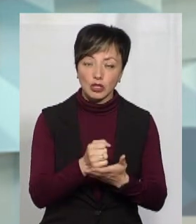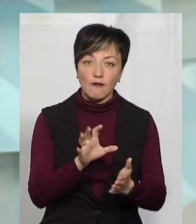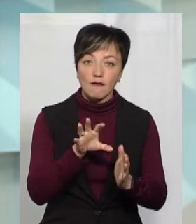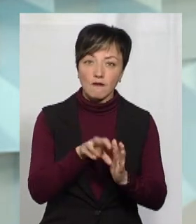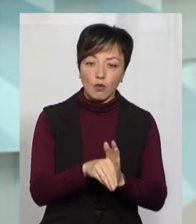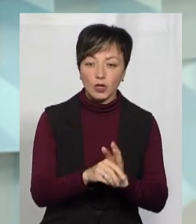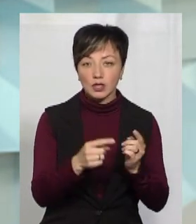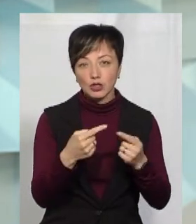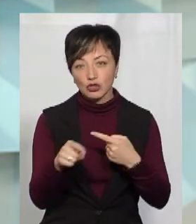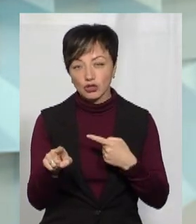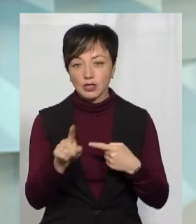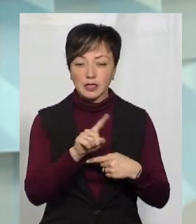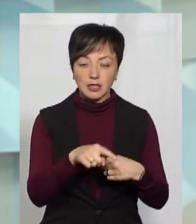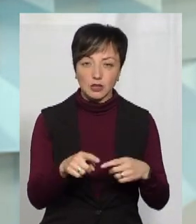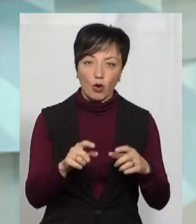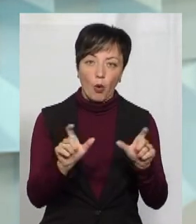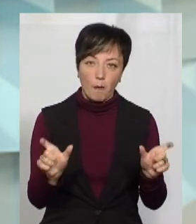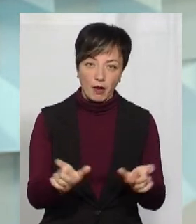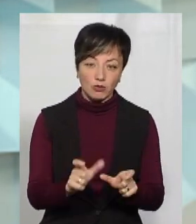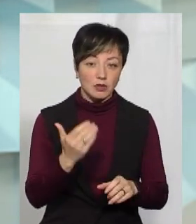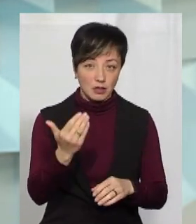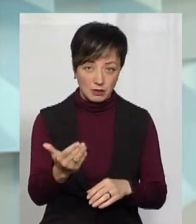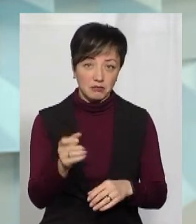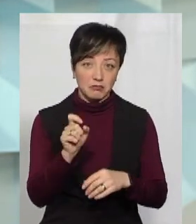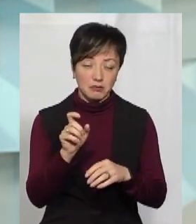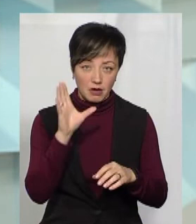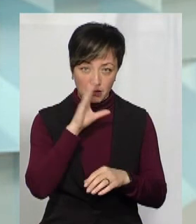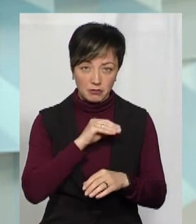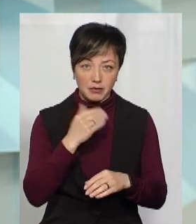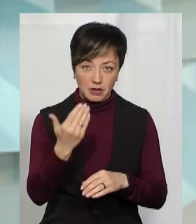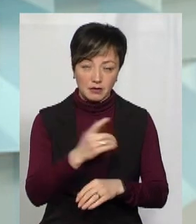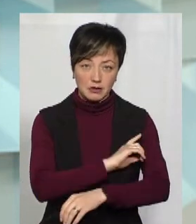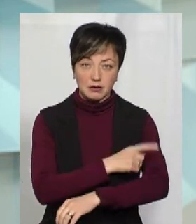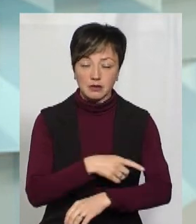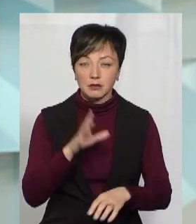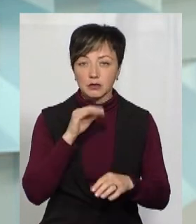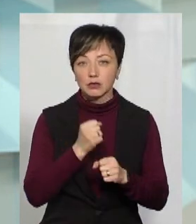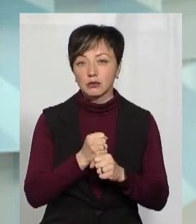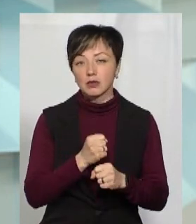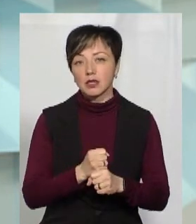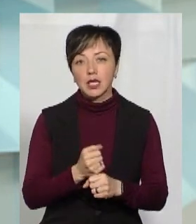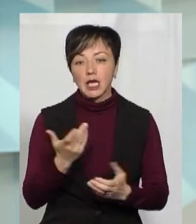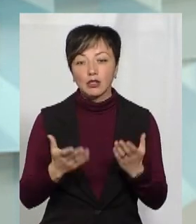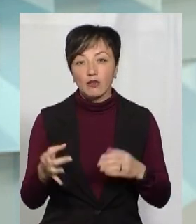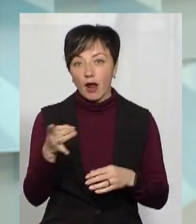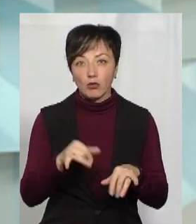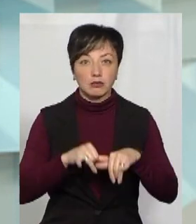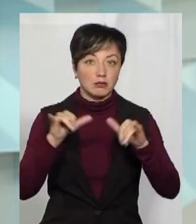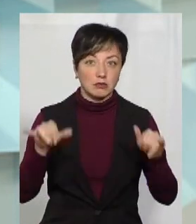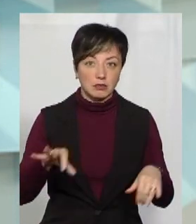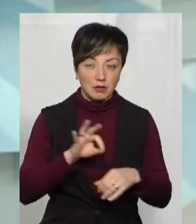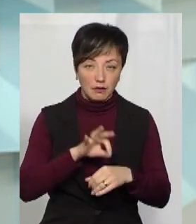вводити ті чи інші обмеження. цілком в їхній компетенції. Тобто, до прикладу, якщо ми будемо мати, не дай Боже, в якомусь районній спалах